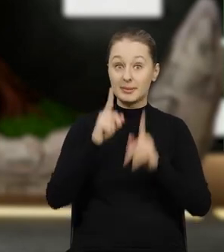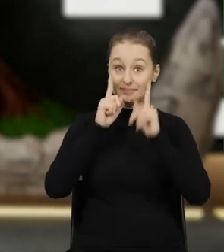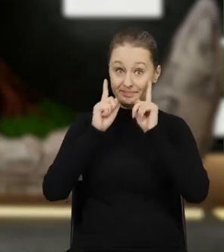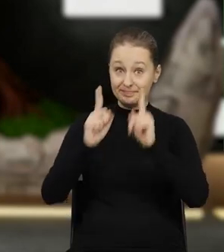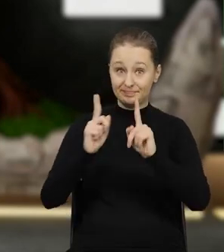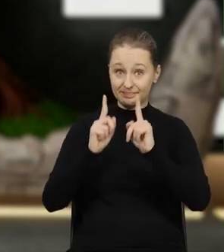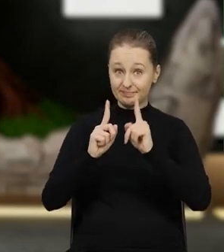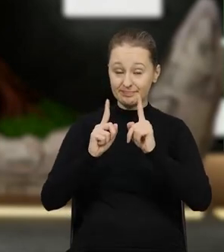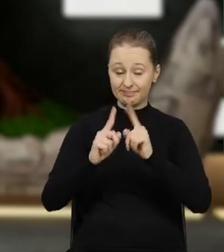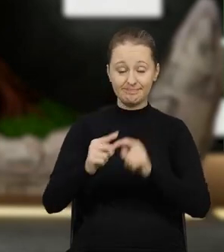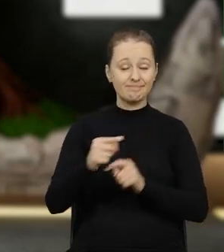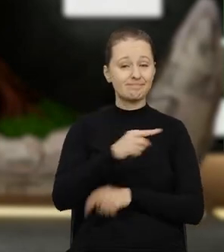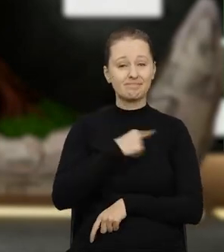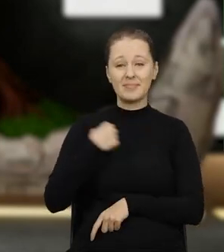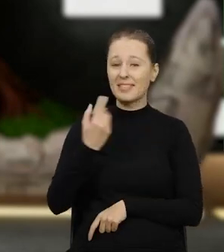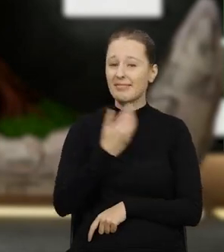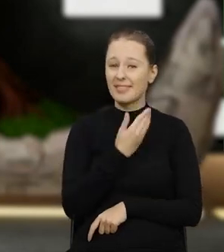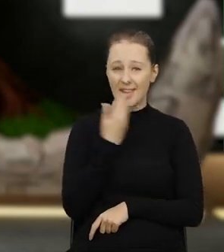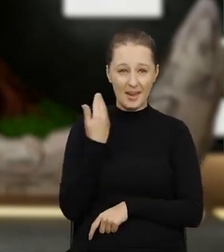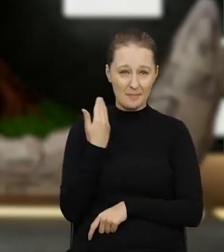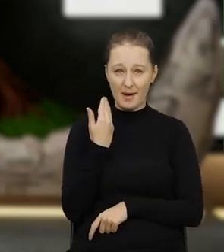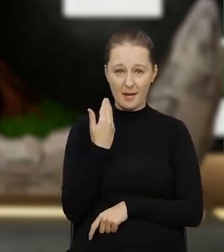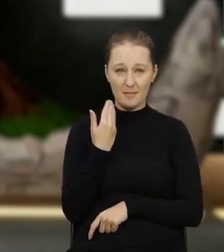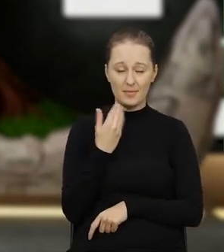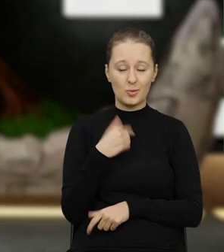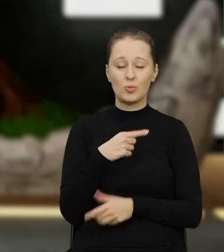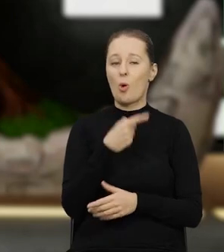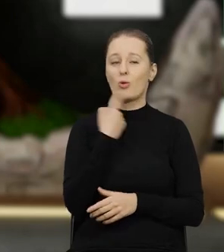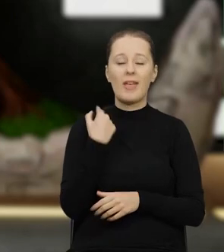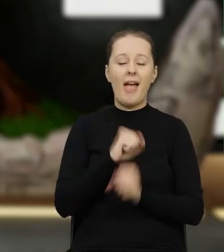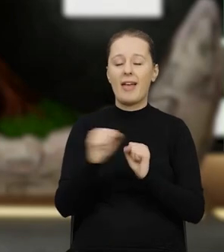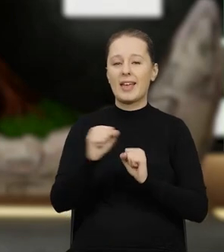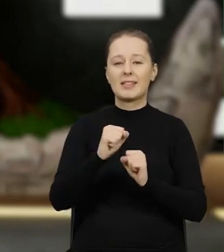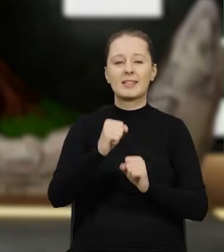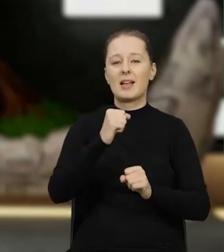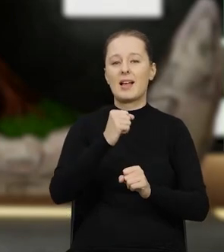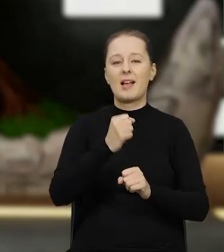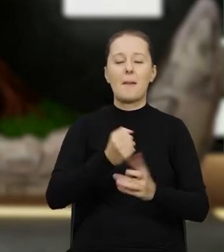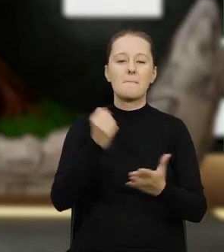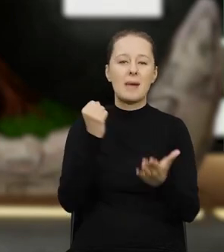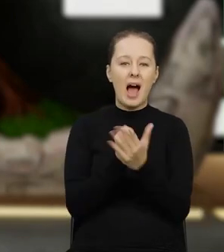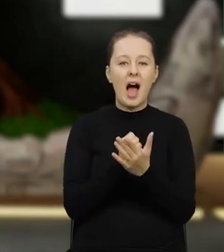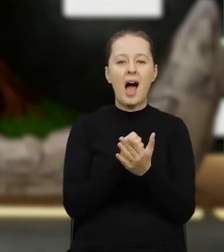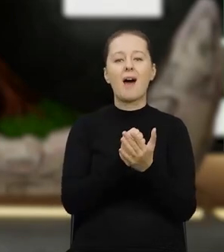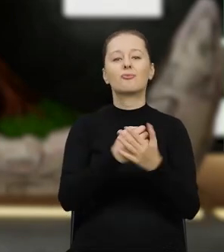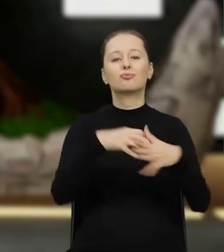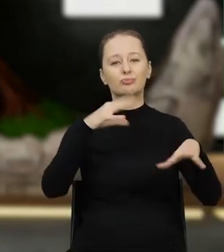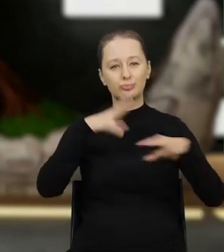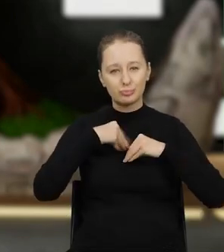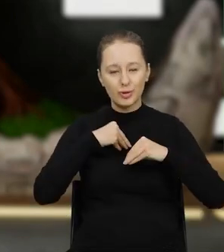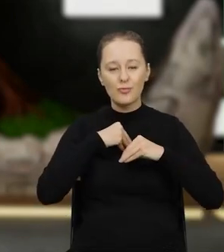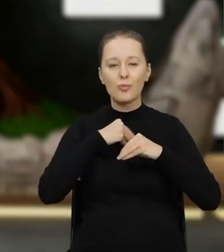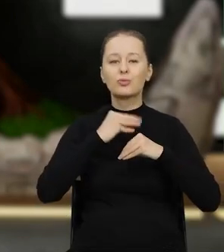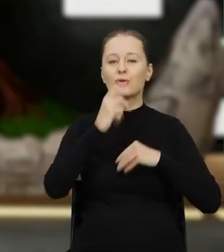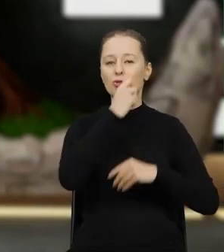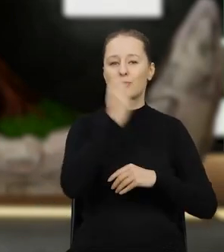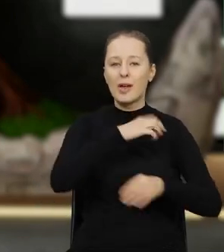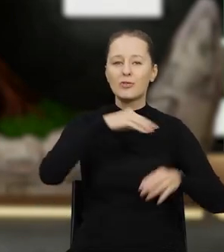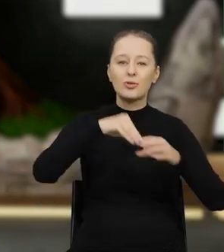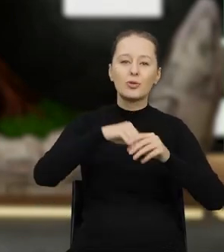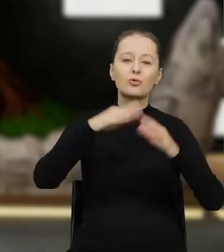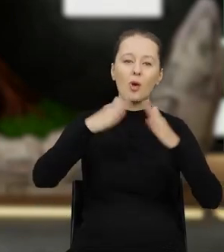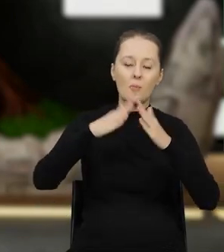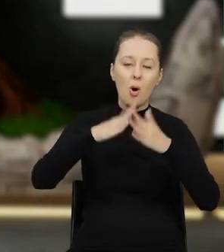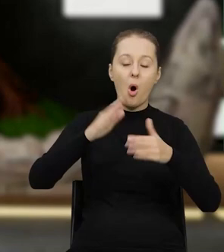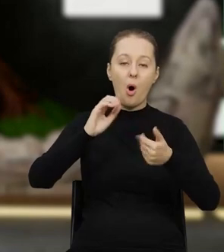podkreślamy po raz kolejny, że nie mamy do czynienia z legalnym przywozem odpadów o charakterze komunalnym